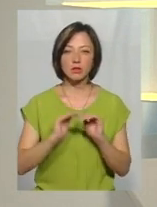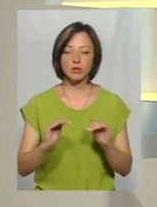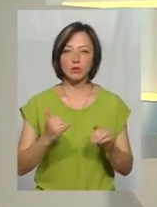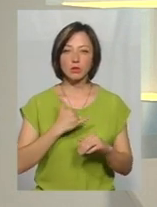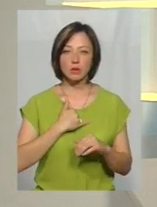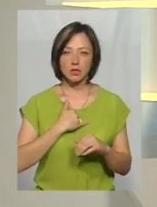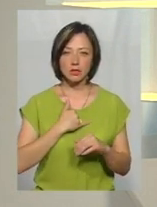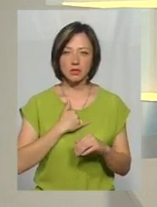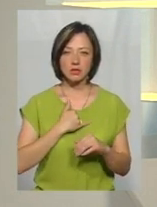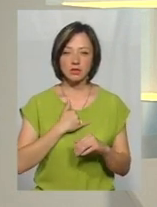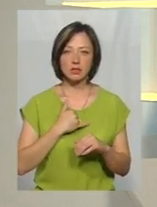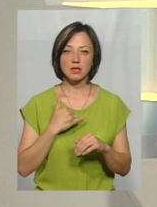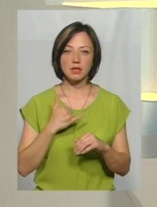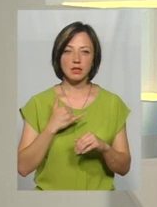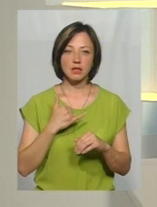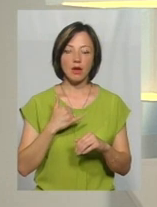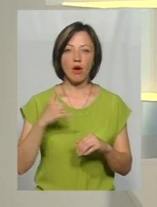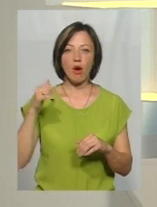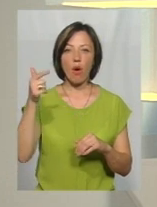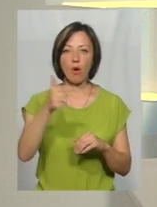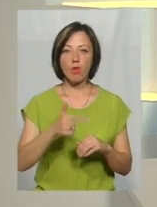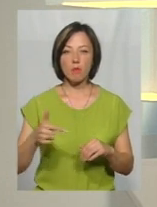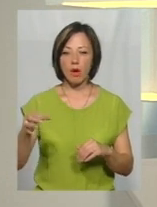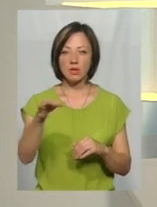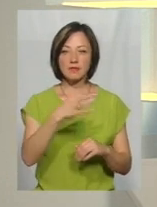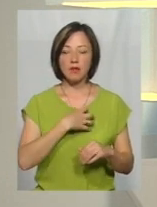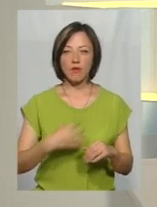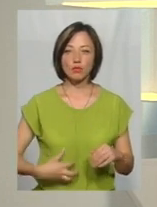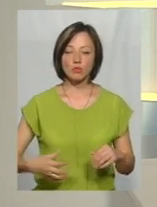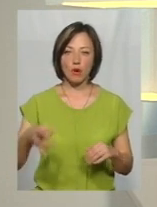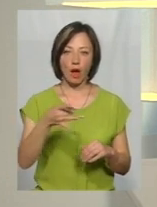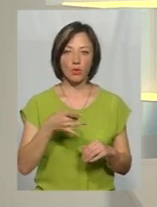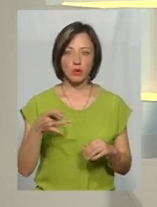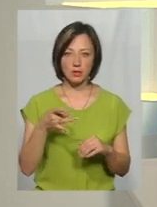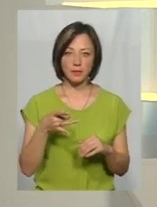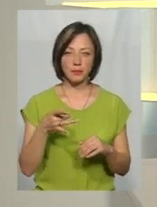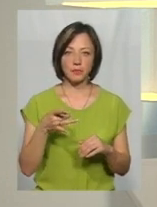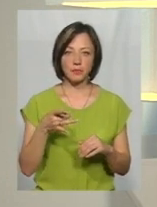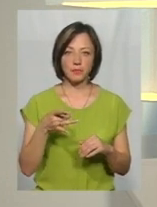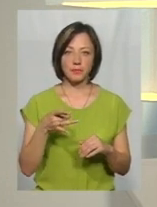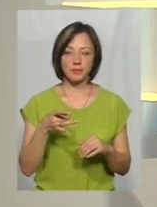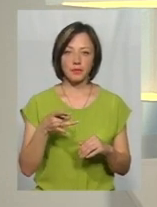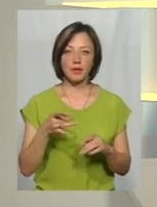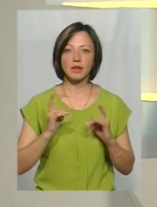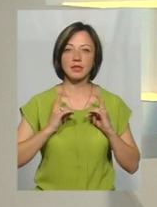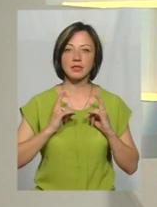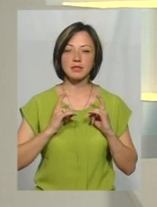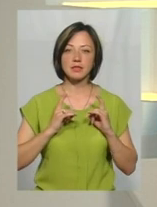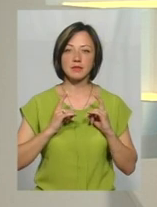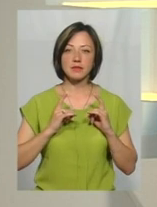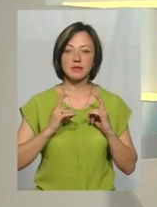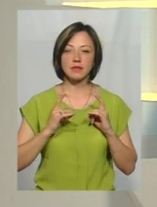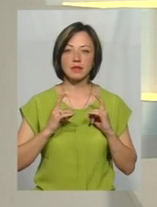нас їздить на Голубі озера, їздить в Славуцькому районі. на Святе озеро в